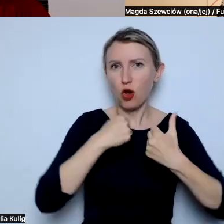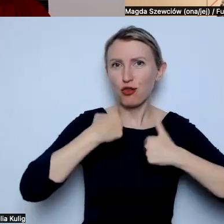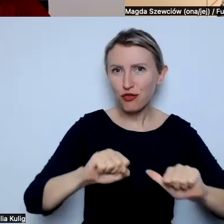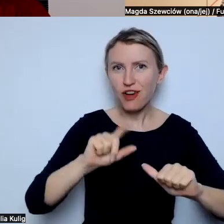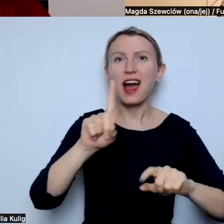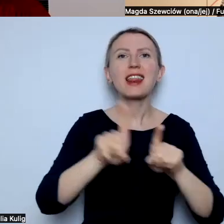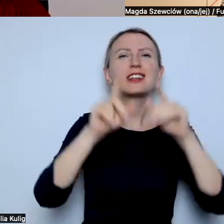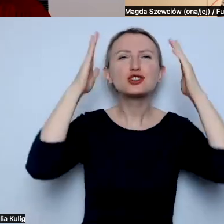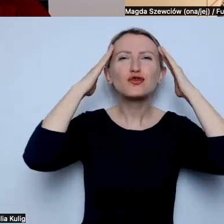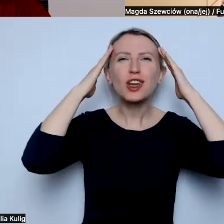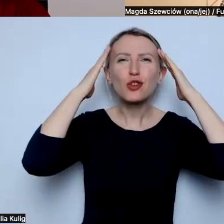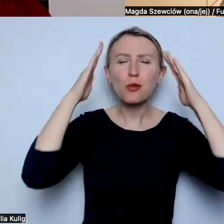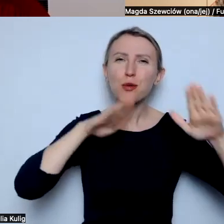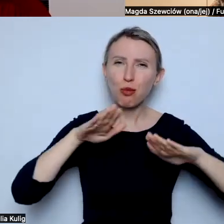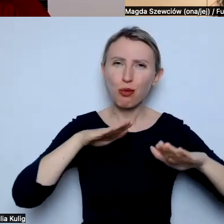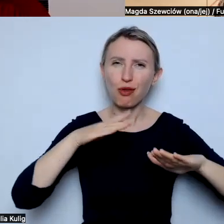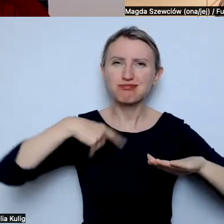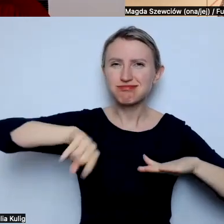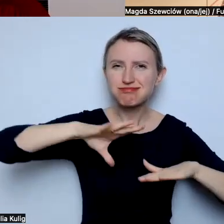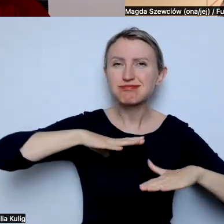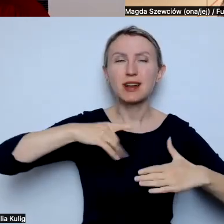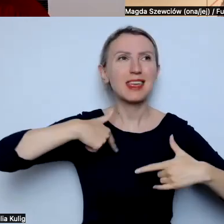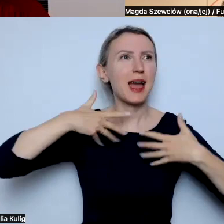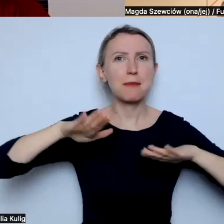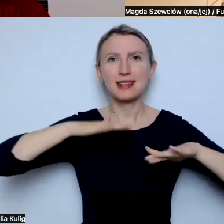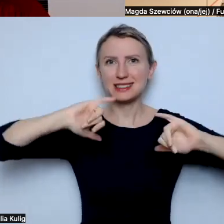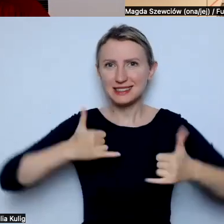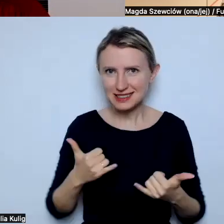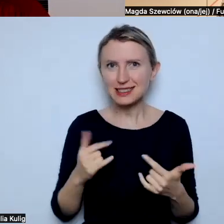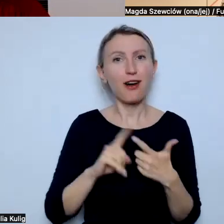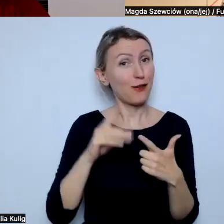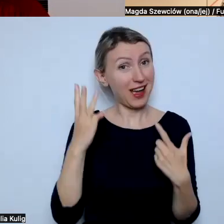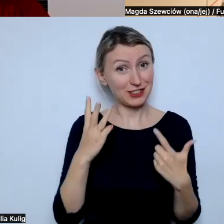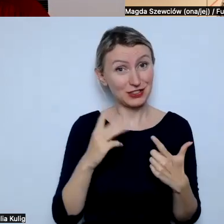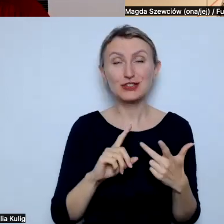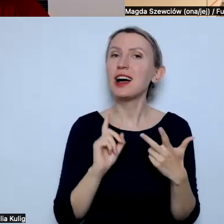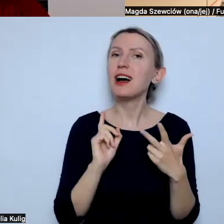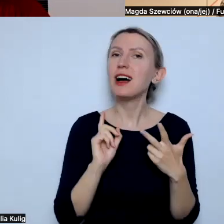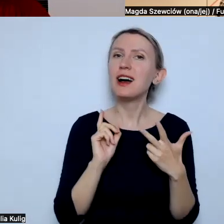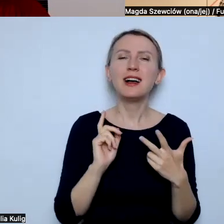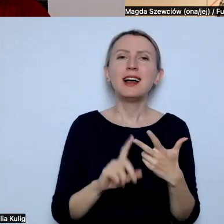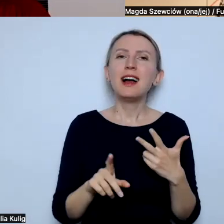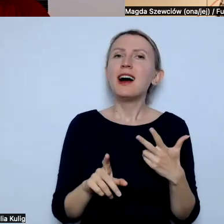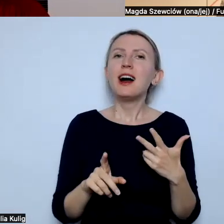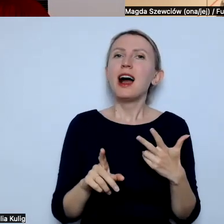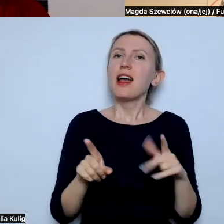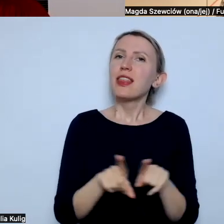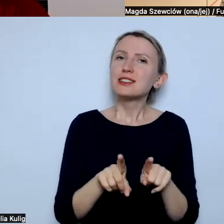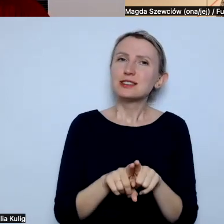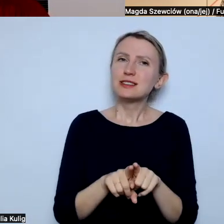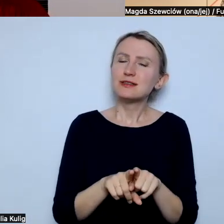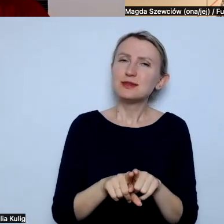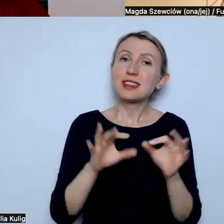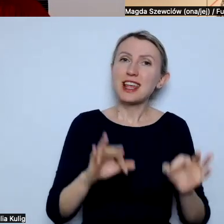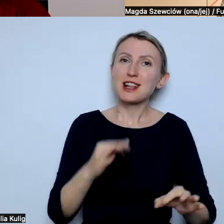świadomość pozycji, o której mówiłaś wcześniej, gdzie jestem, no bo to jest kluczowe dla osób sojuszniczy, no ale też przede wszystkim, jak ty teraz